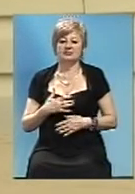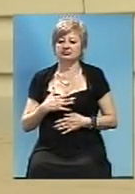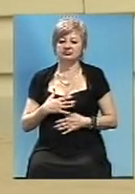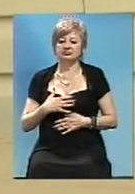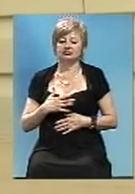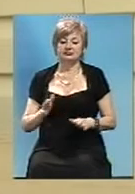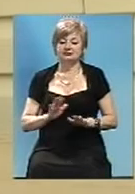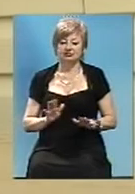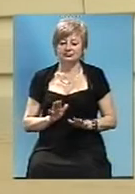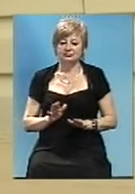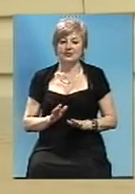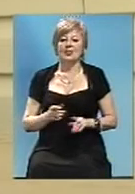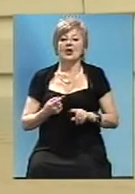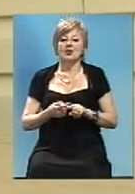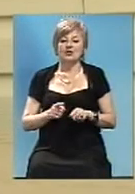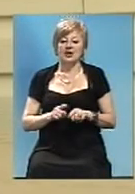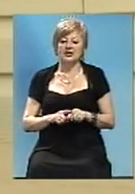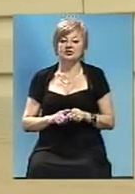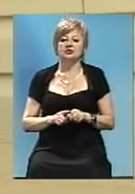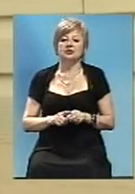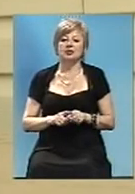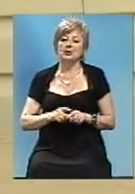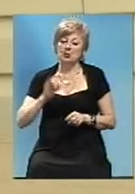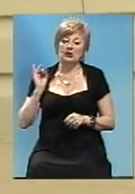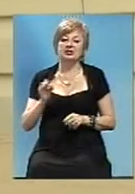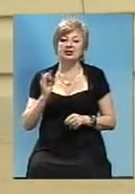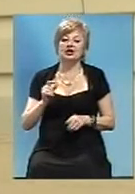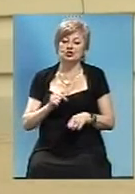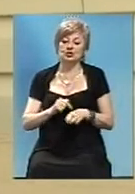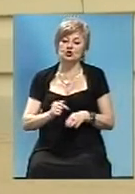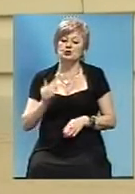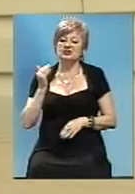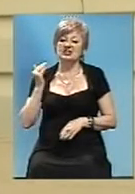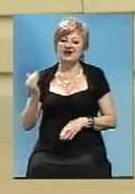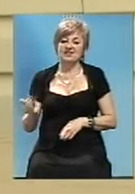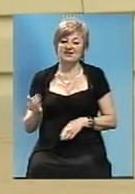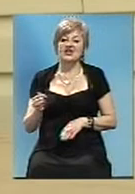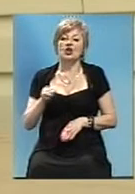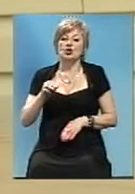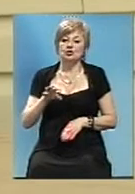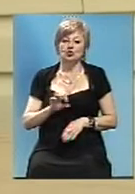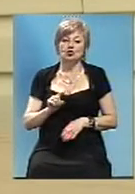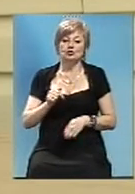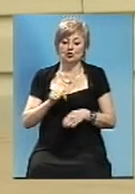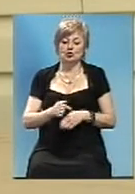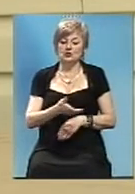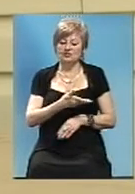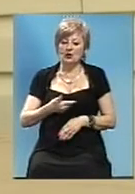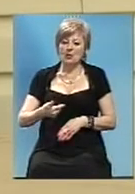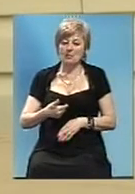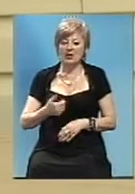це легко сказати. Тому все-таки интересно, чуствуєте ли ви то, що чуствуємо ми,